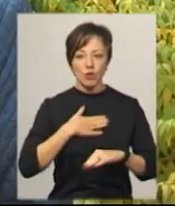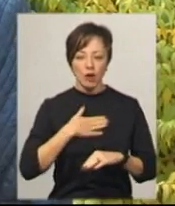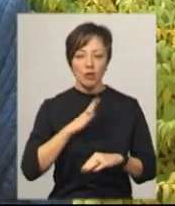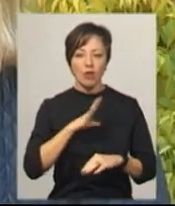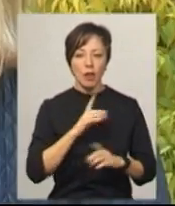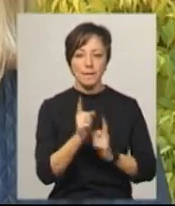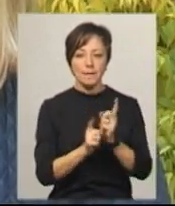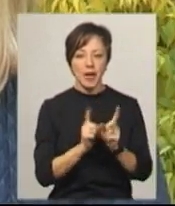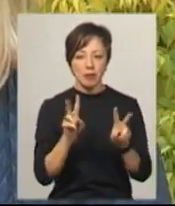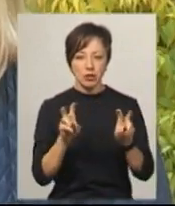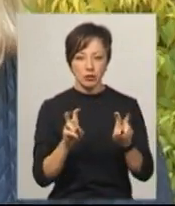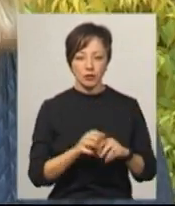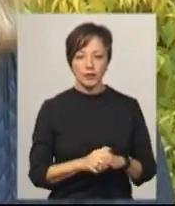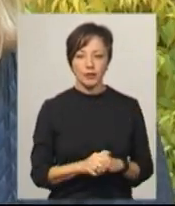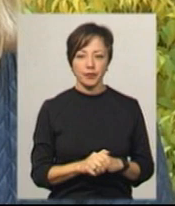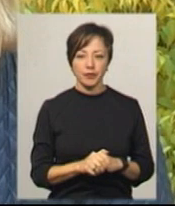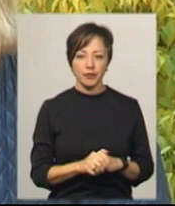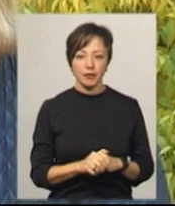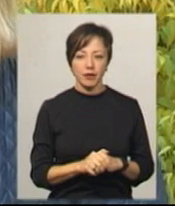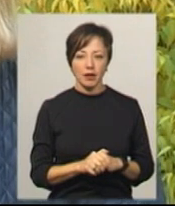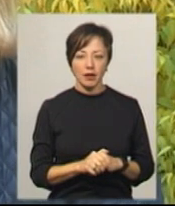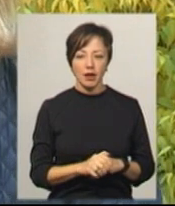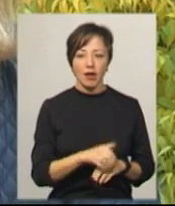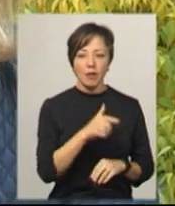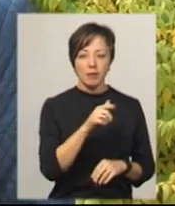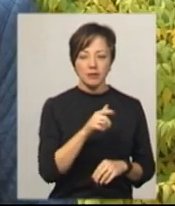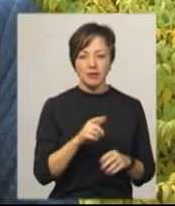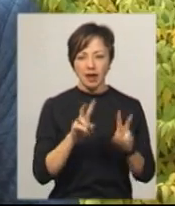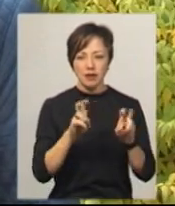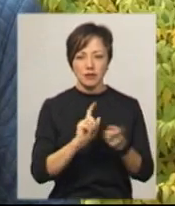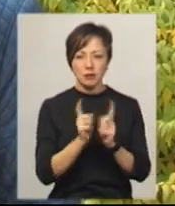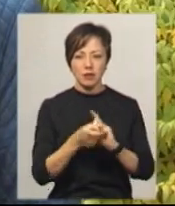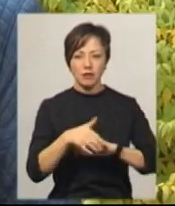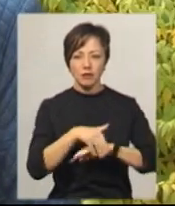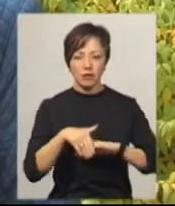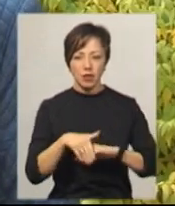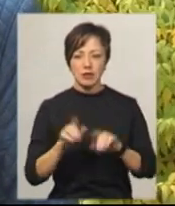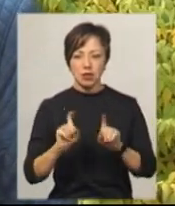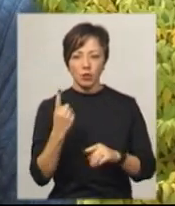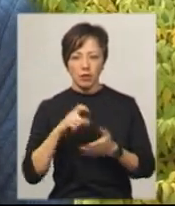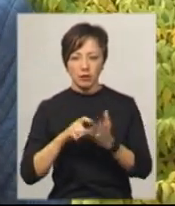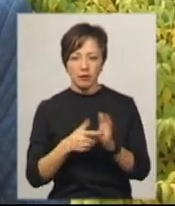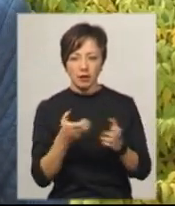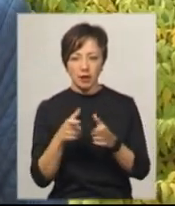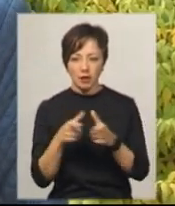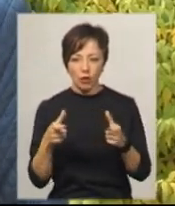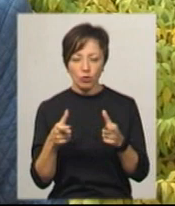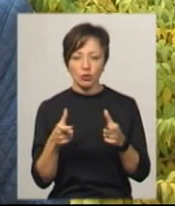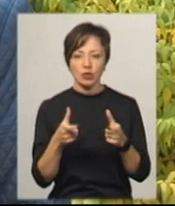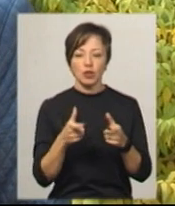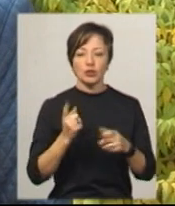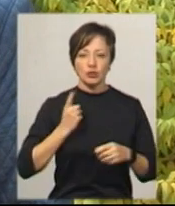переименована. Вула Білгородська стала гетьмана Павла Скоропадського. Висиділи під одним кабінетом, взяла талончика,